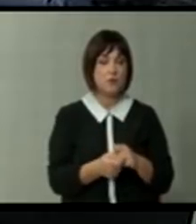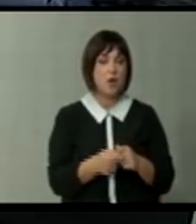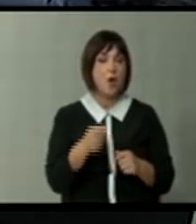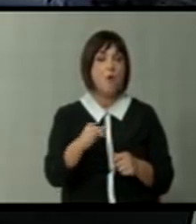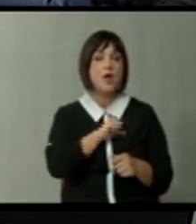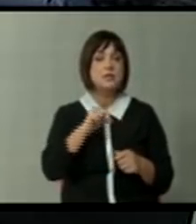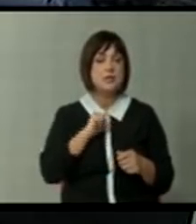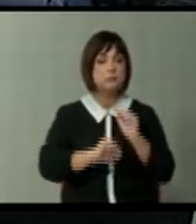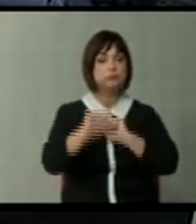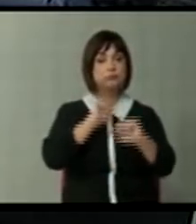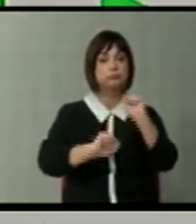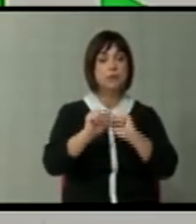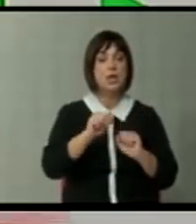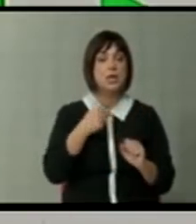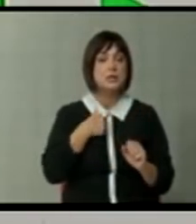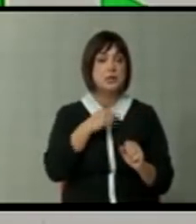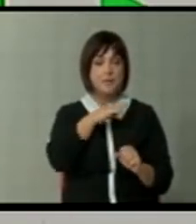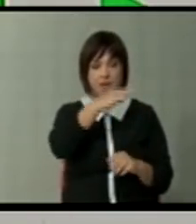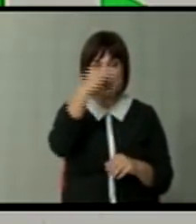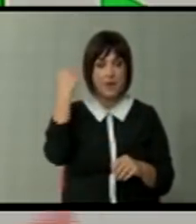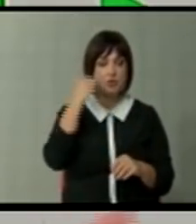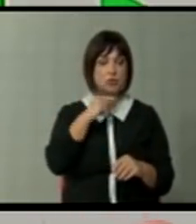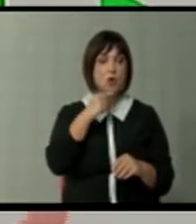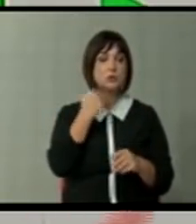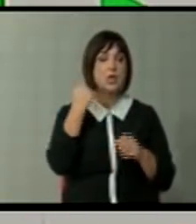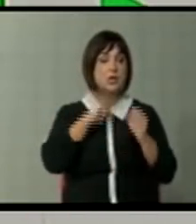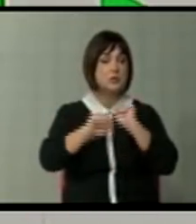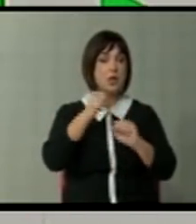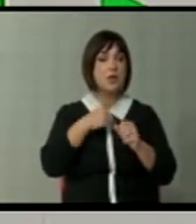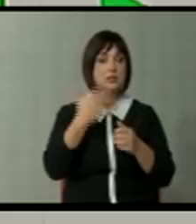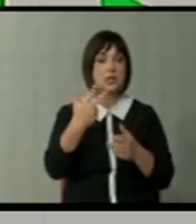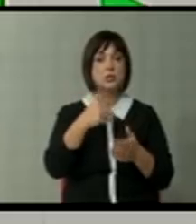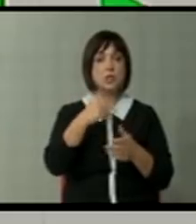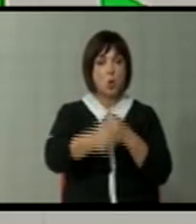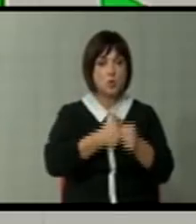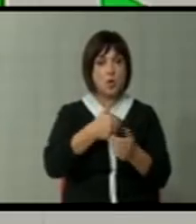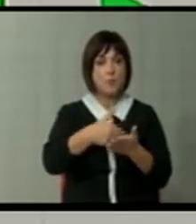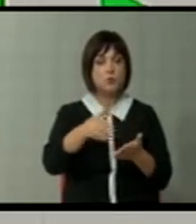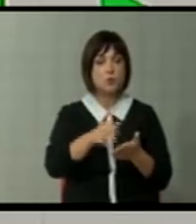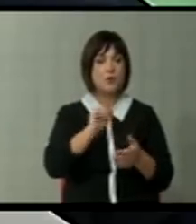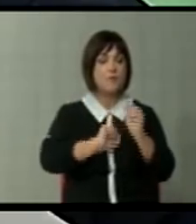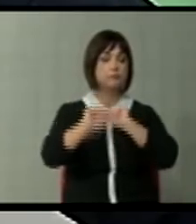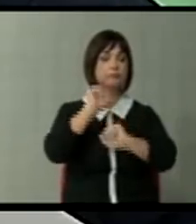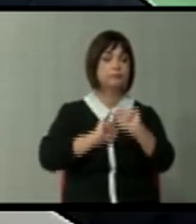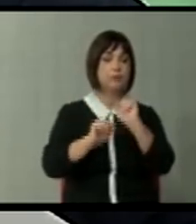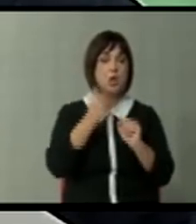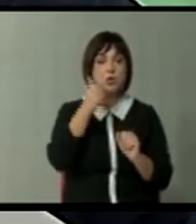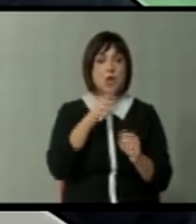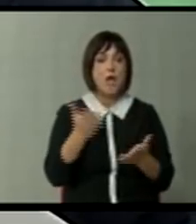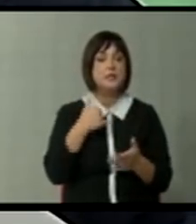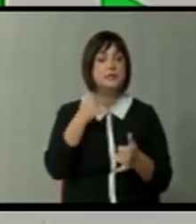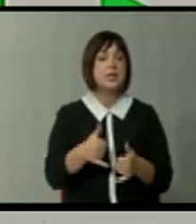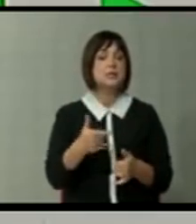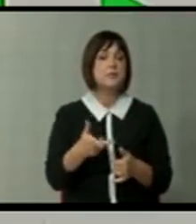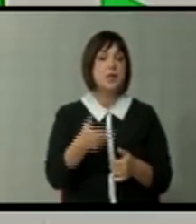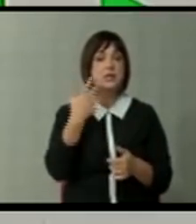само изговори. Апсолутно. Сафед, мене ми ја смачено од изговори. 30 години потрошишме во изговори. Согласувам. 30 години. Каде сме